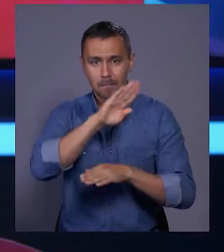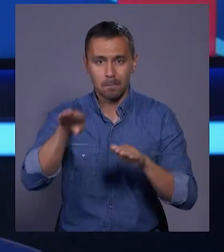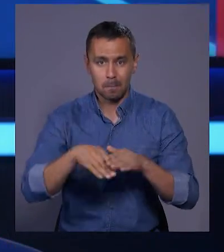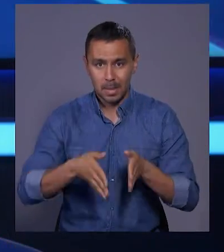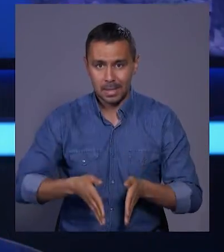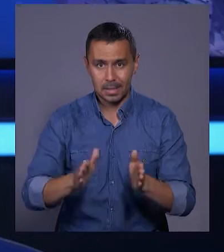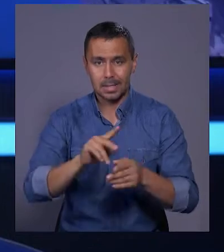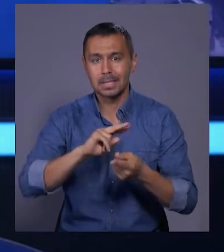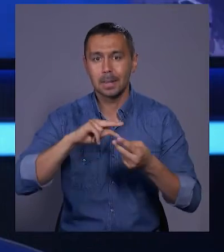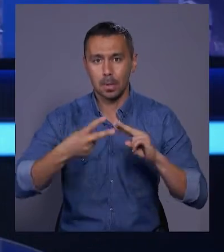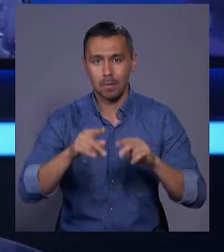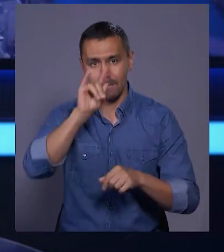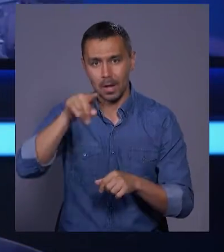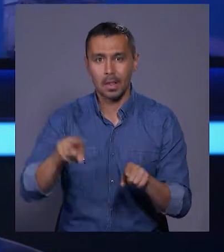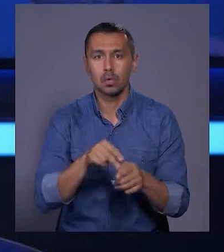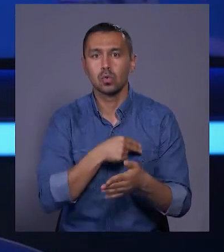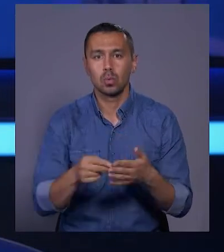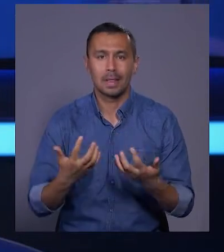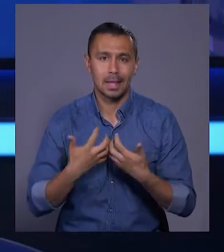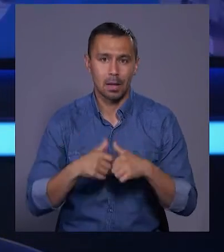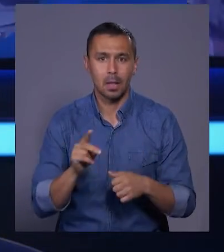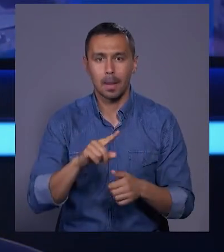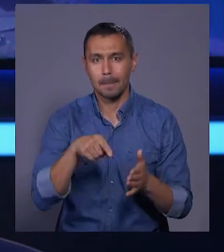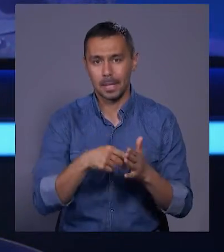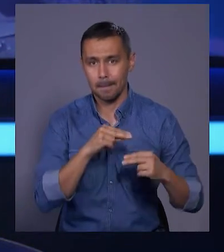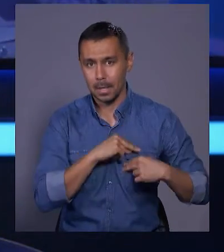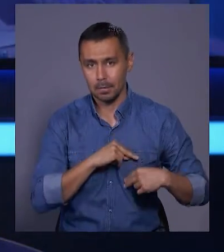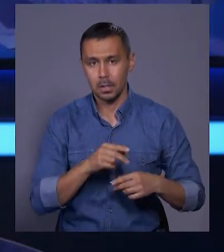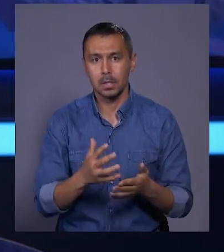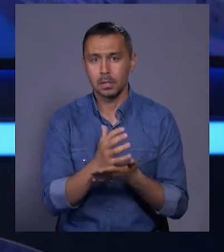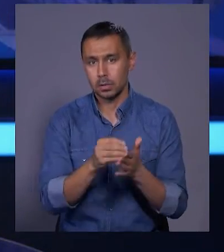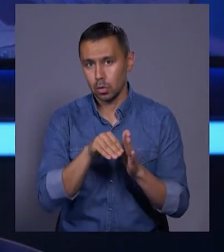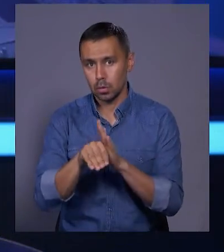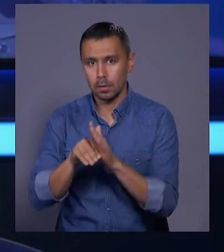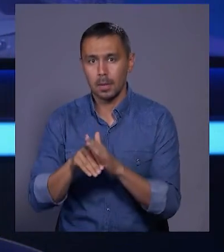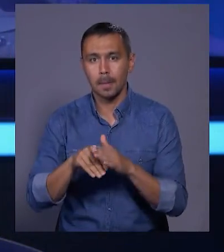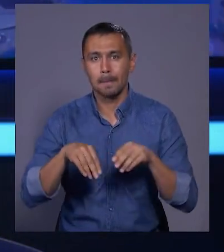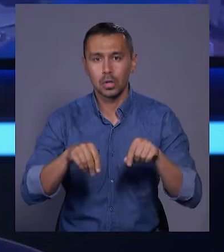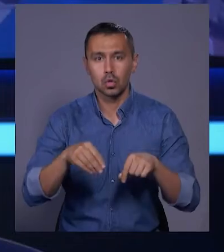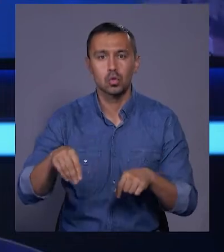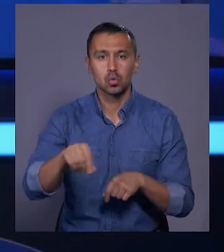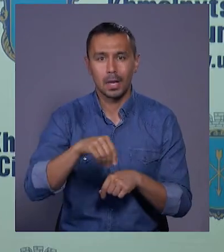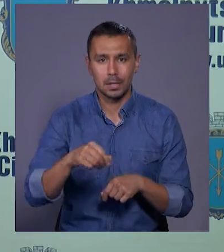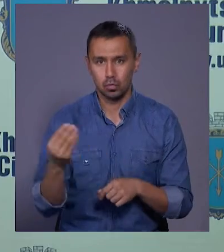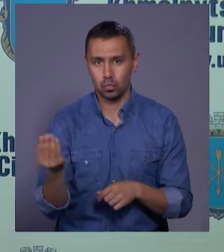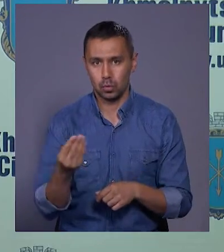замінюють вікна. Також закуповують техніку для комунальників та заготовляють піщано-соляні суміші.